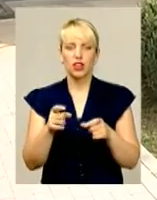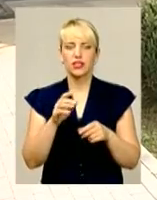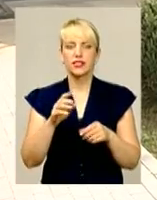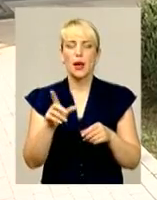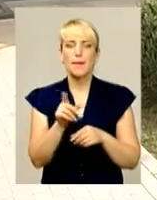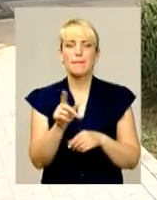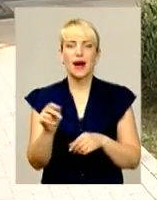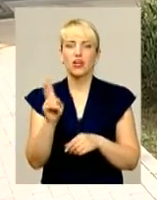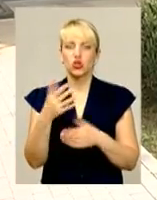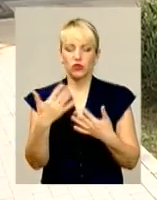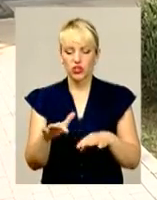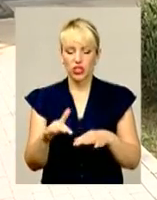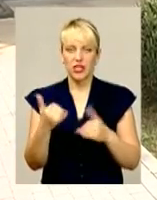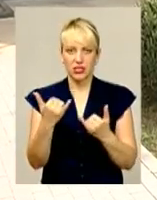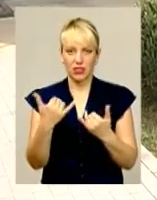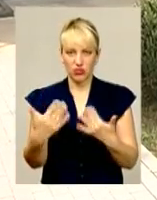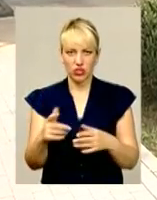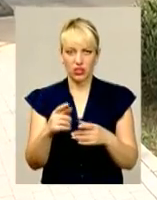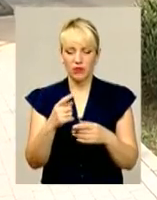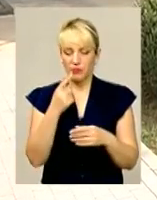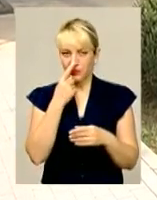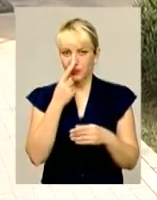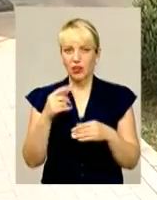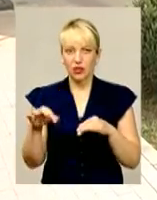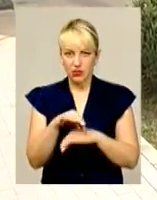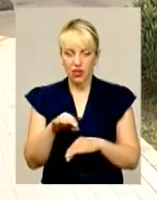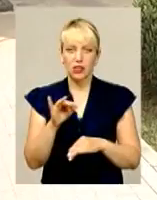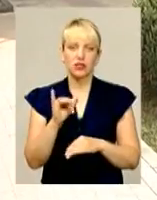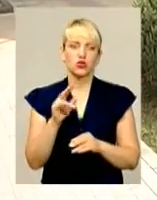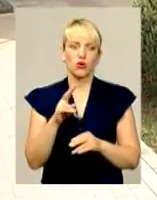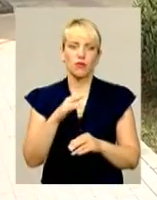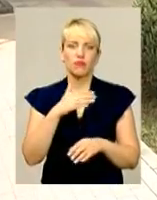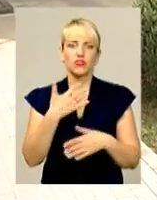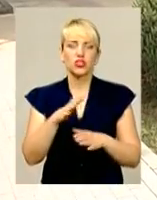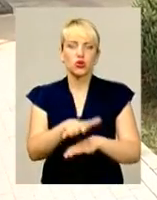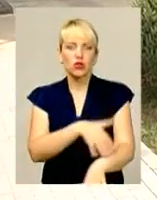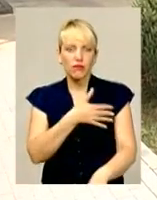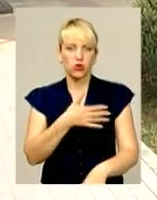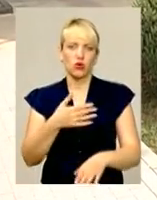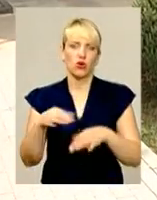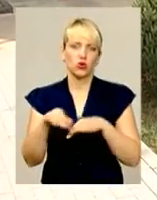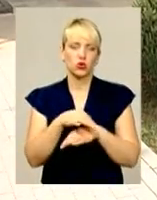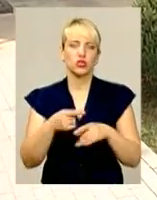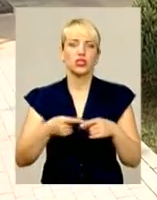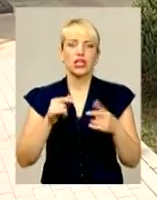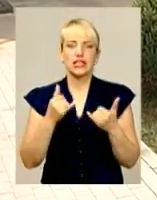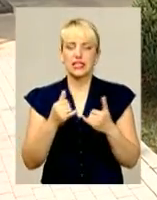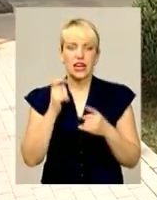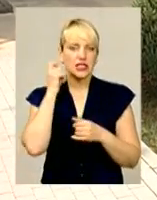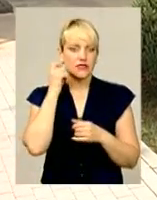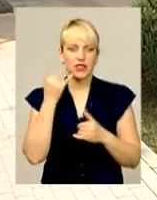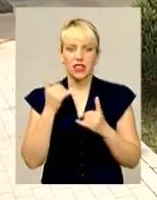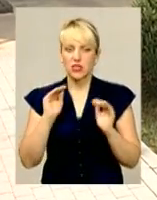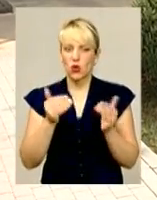шлюбі, щойно одружені, які вже тривалий термін, як то кажуть, глибоко одружені. Тобто вік наразі в нас не